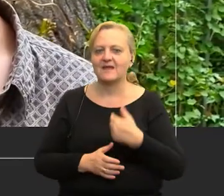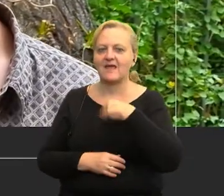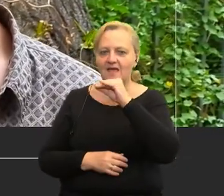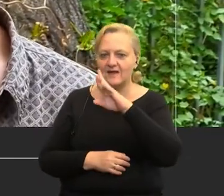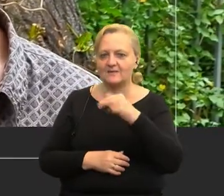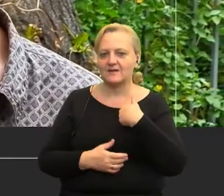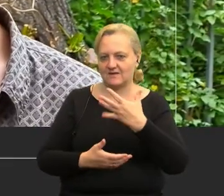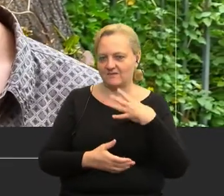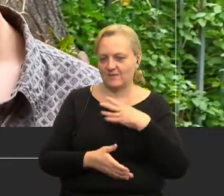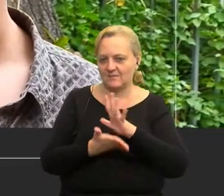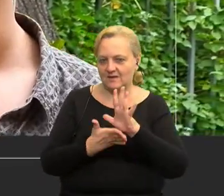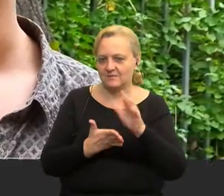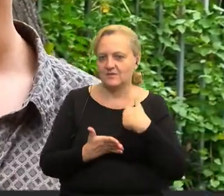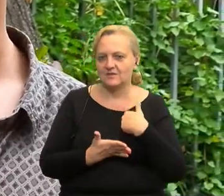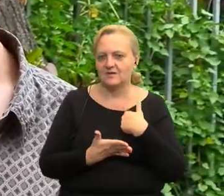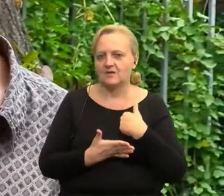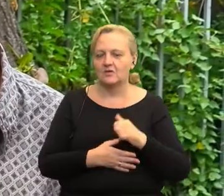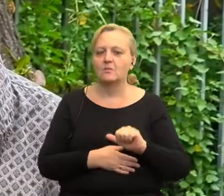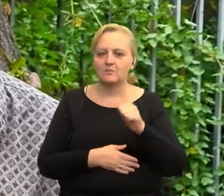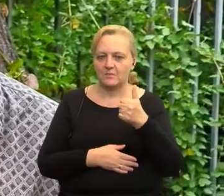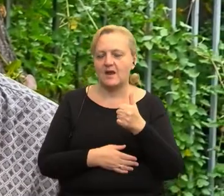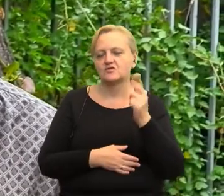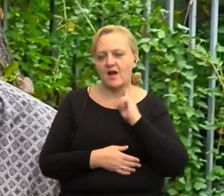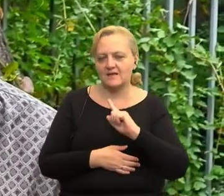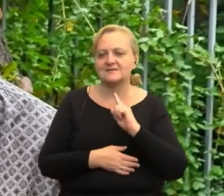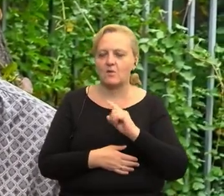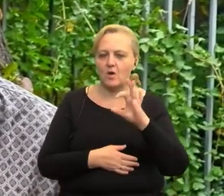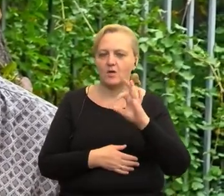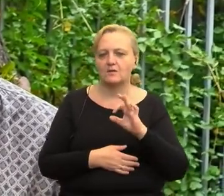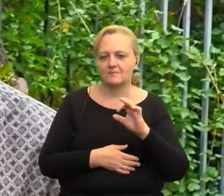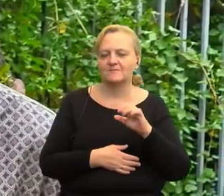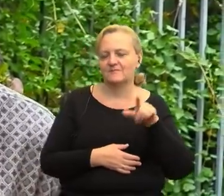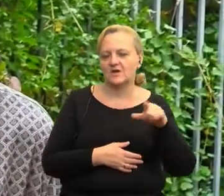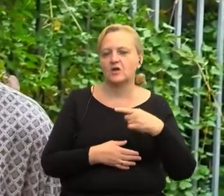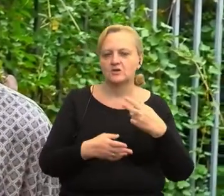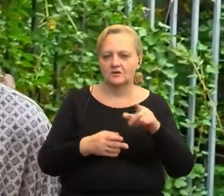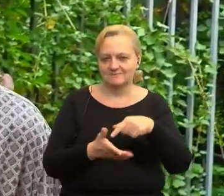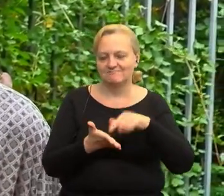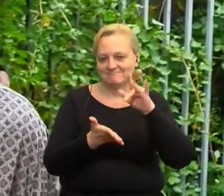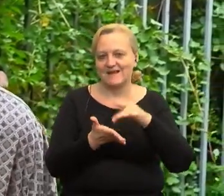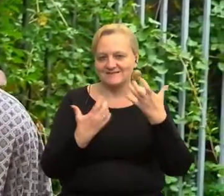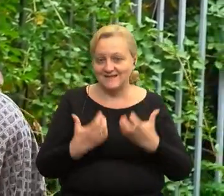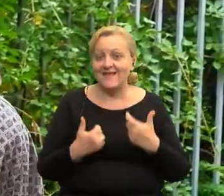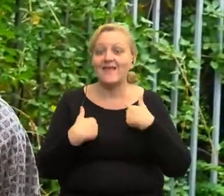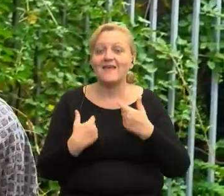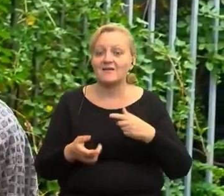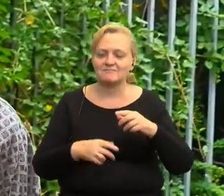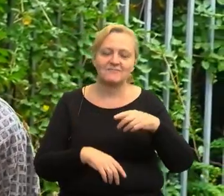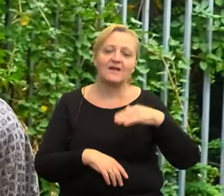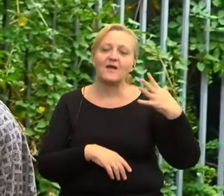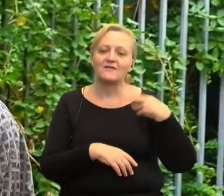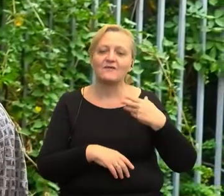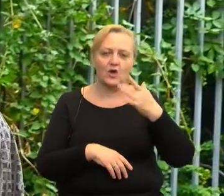Eryk, mam 15 lat i jestem uczniiem pierwszego liceum ogólnokształcącego w Sabocie. Z rówieśnikami z Rosji chciałbym zapoznać się poprzez projekt